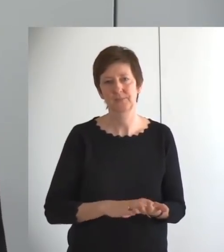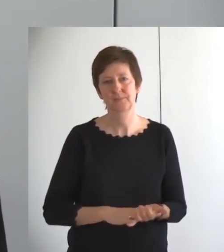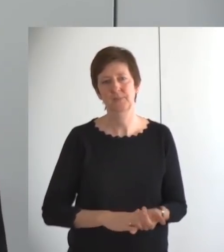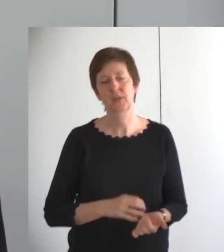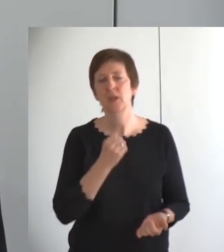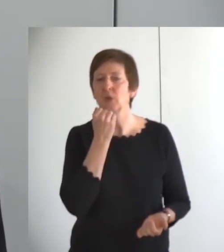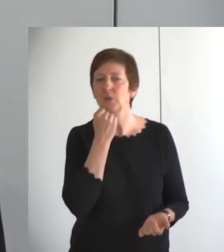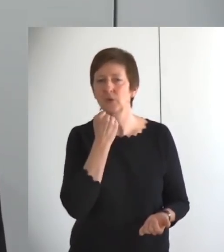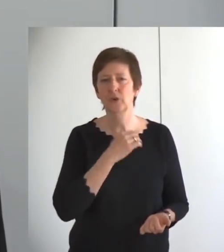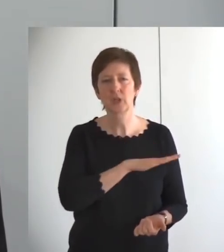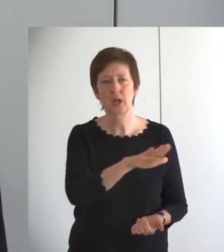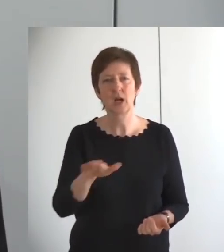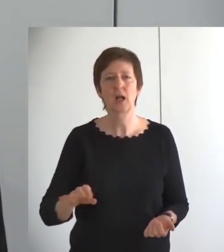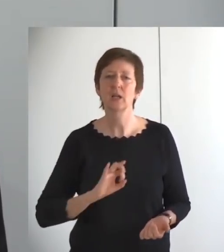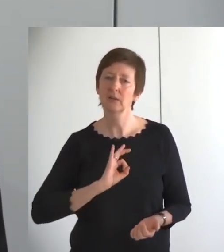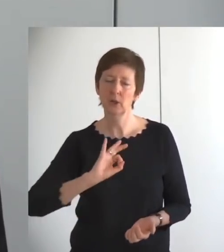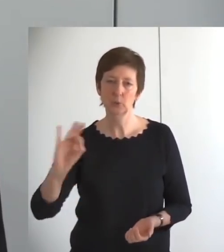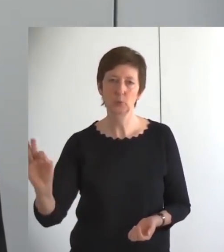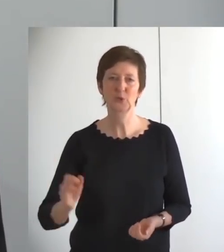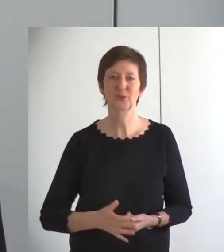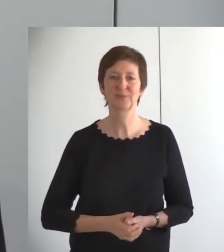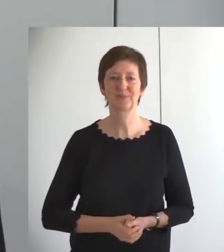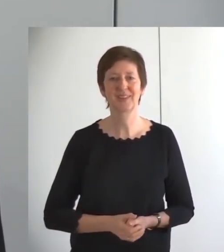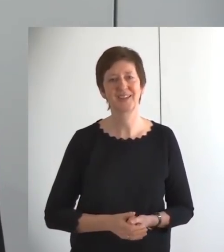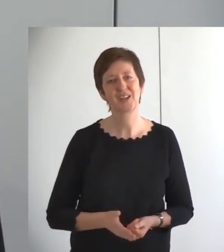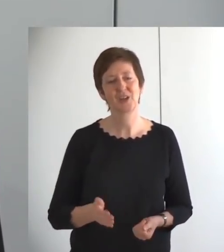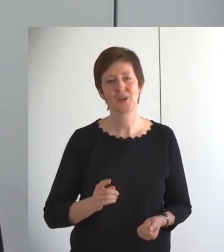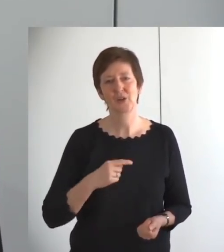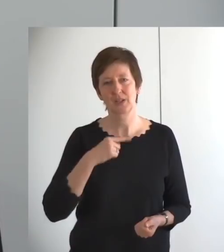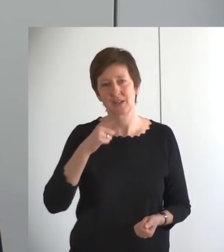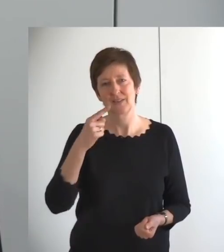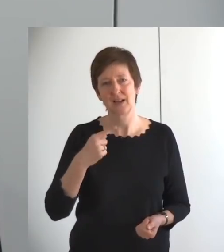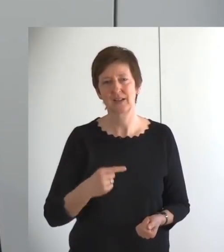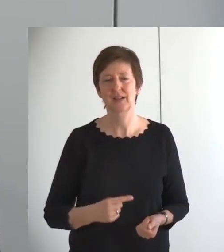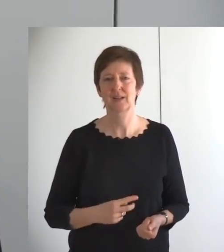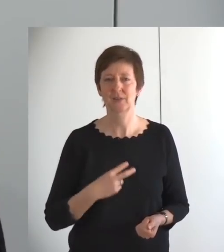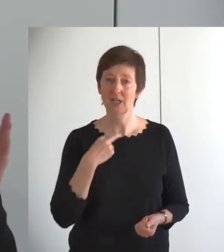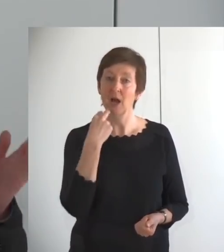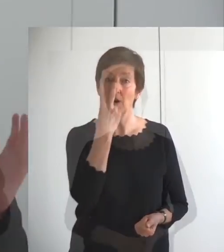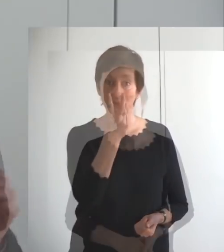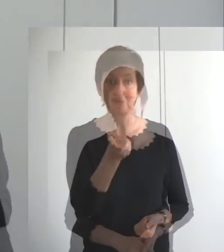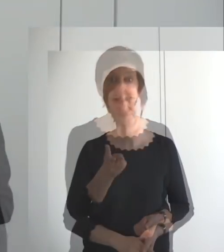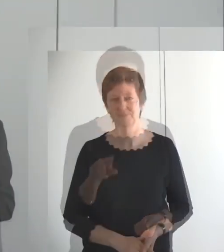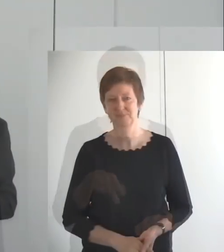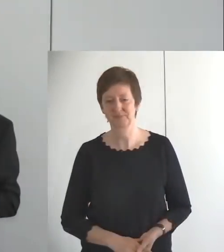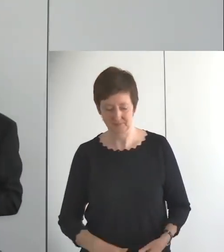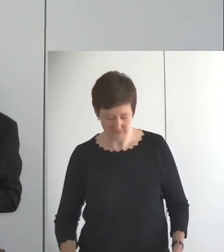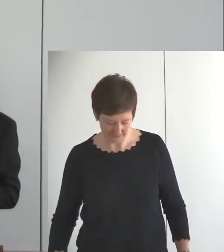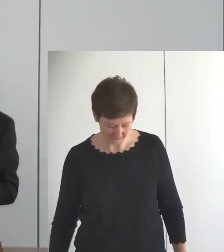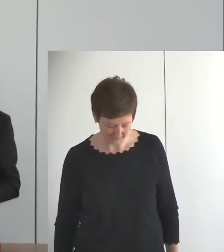wünsche euch alles, alles erdenklich Gute und sage auf ein, ja im wahrsten Sinne des Wortes, auf ein Wiedersehen.